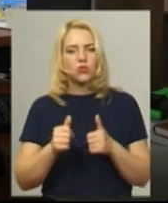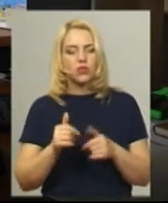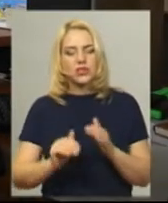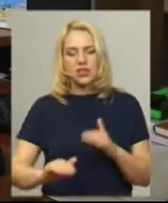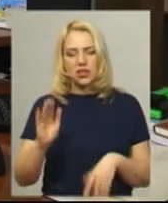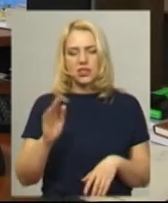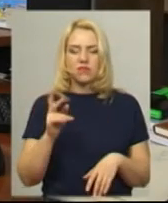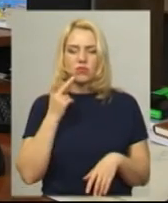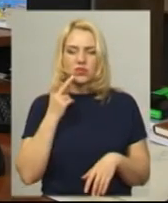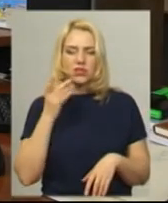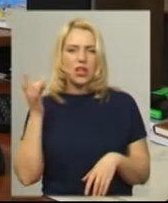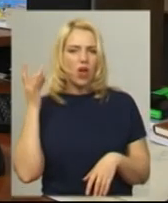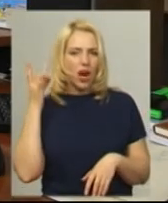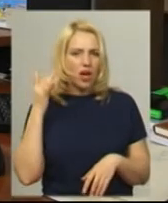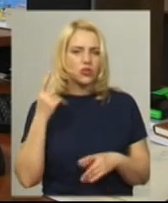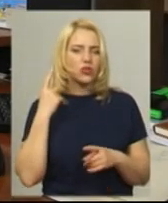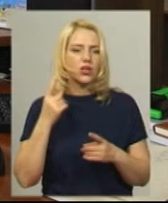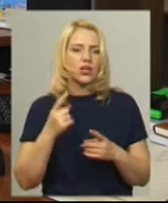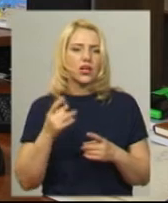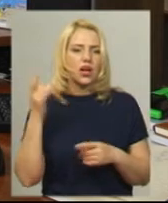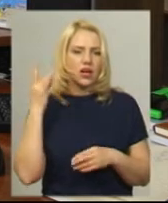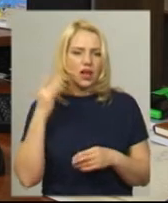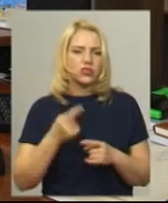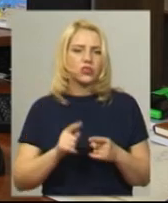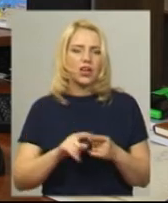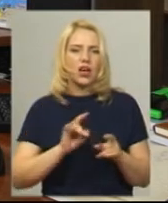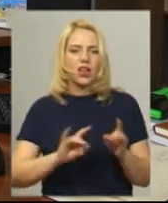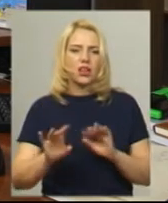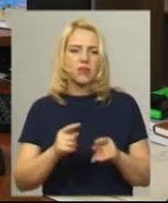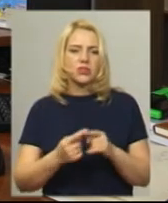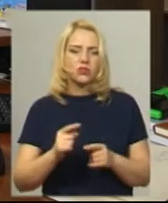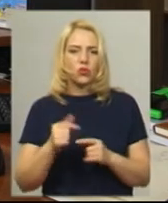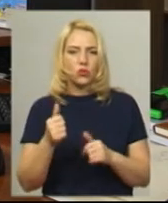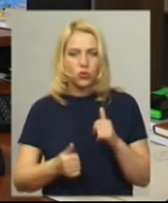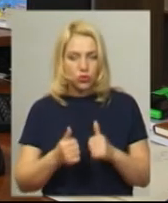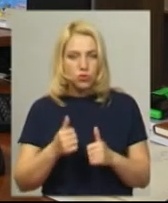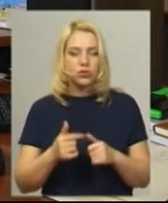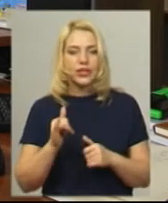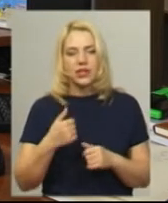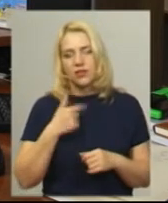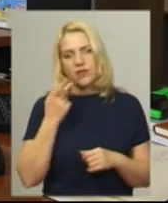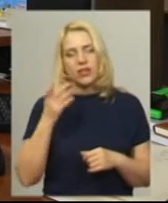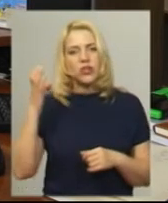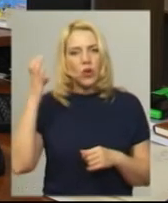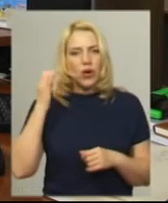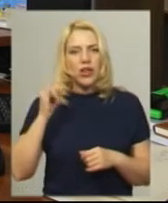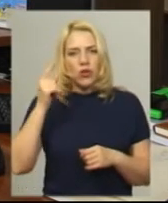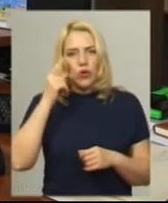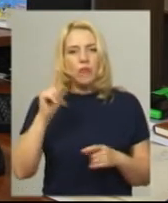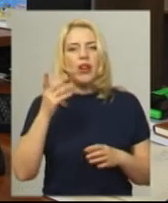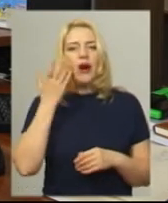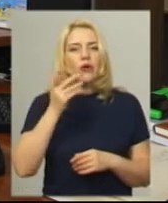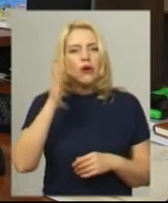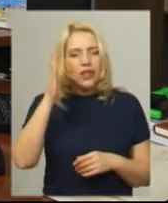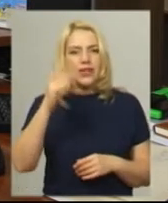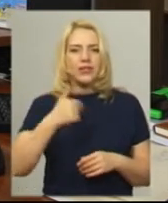постійно по радіо крутили ці радіоролики з рекламою цього конкурсу. Я завжди слухала і думала, що от колись